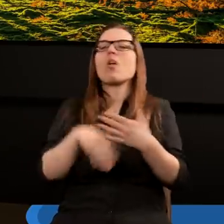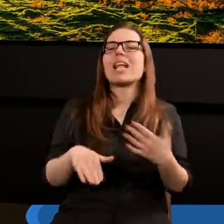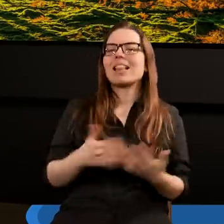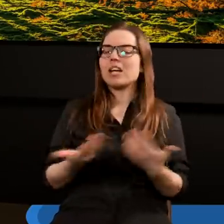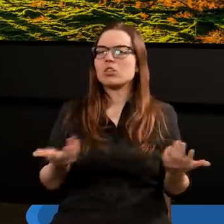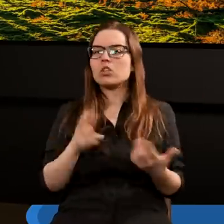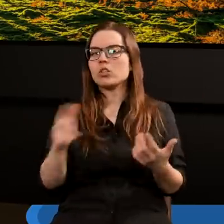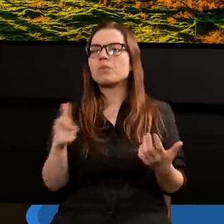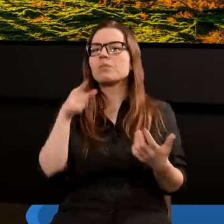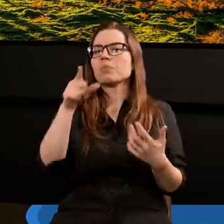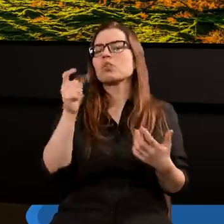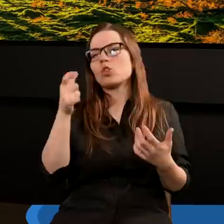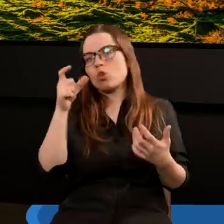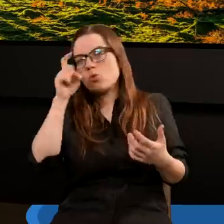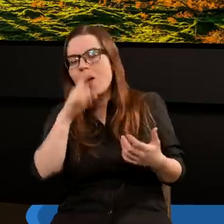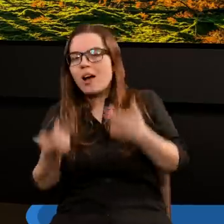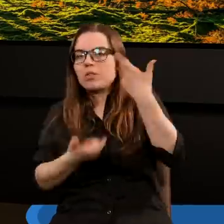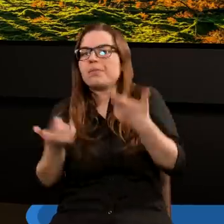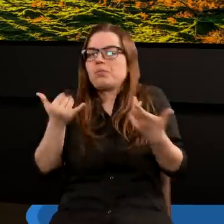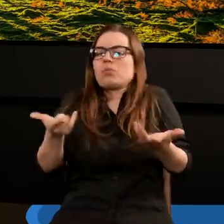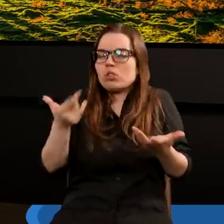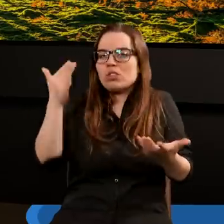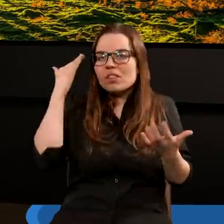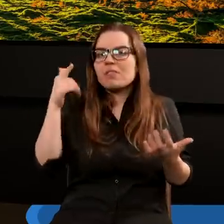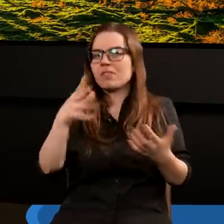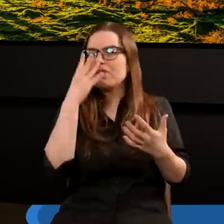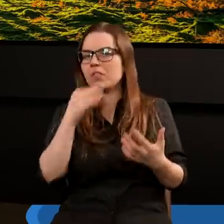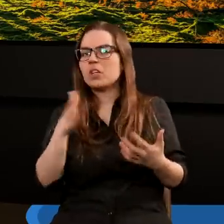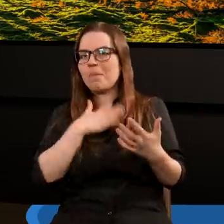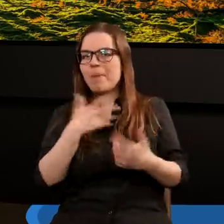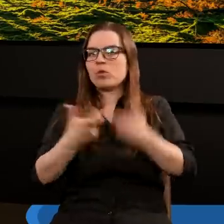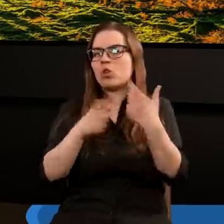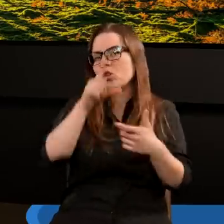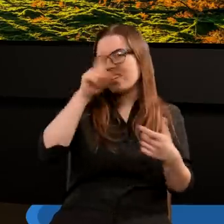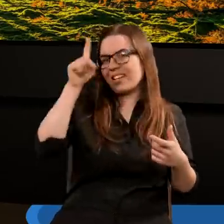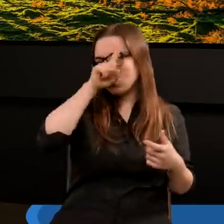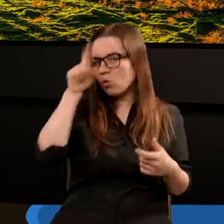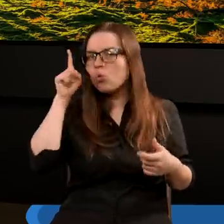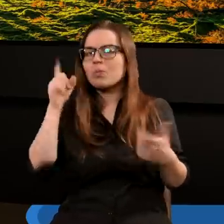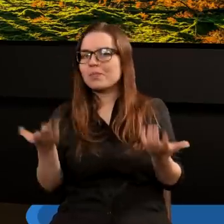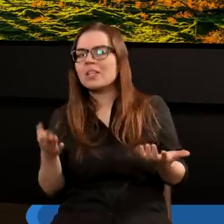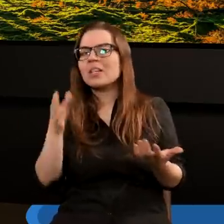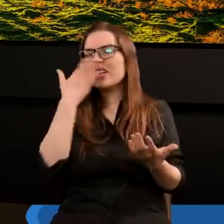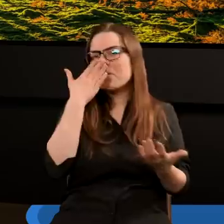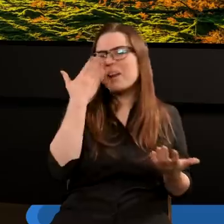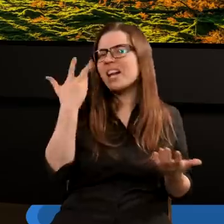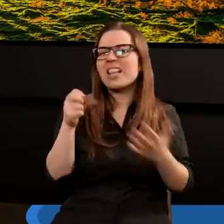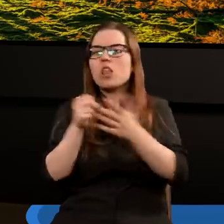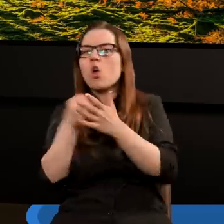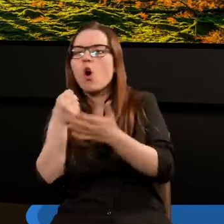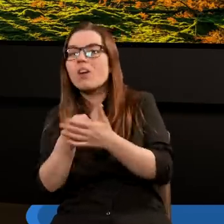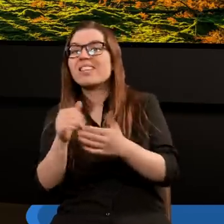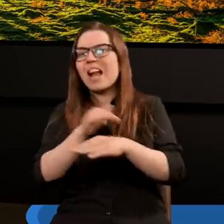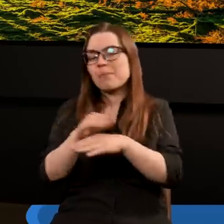coś wyłącznie złego, no to wygląda na to, że mamy do czynienia z ludźmi, no chyba nie do końca